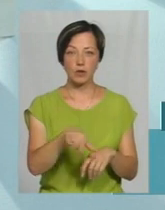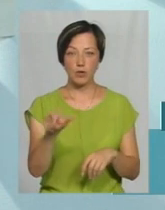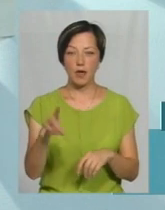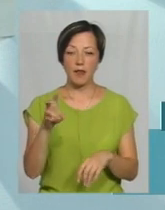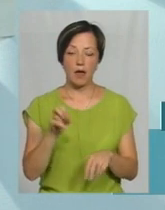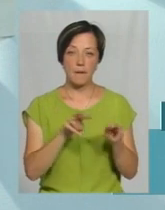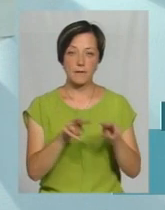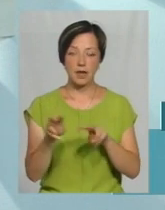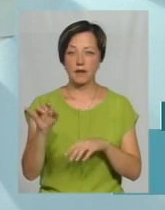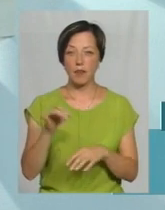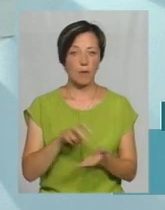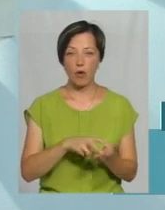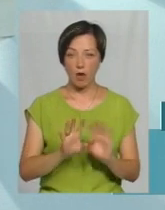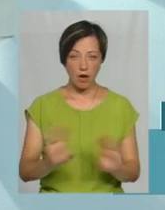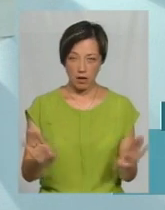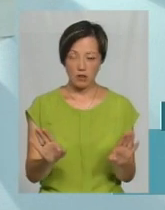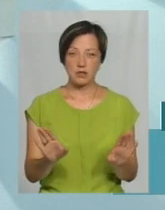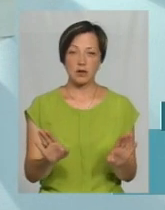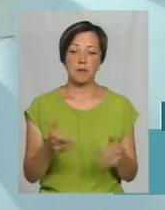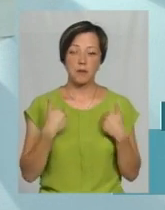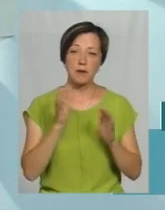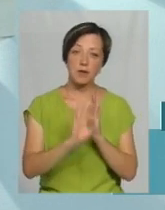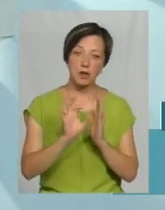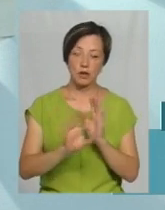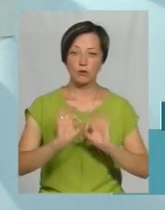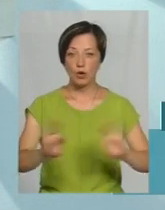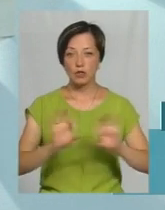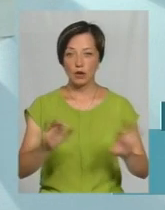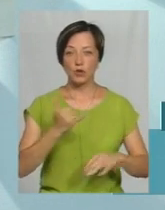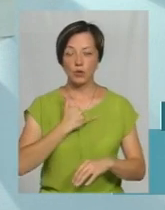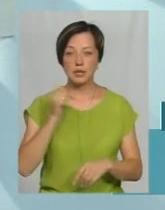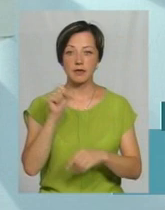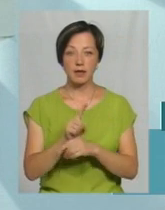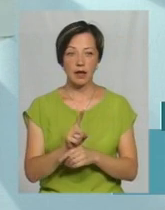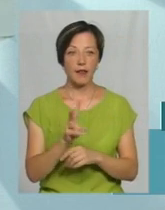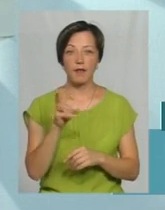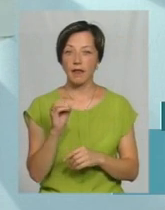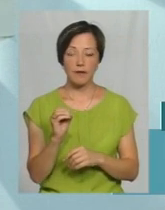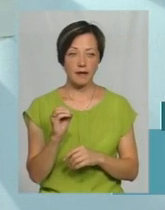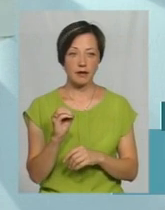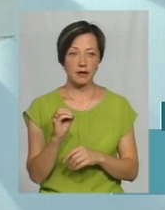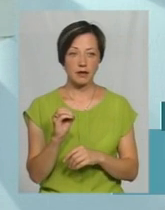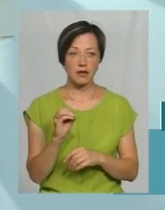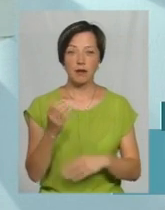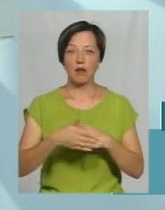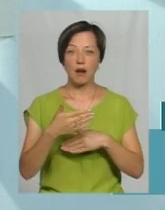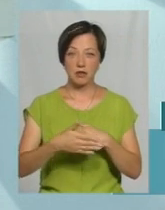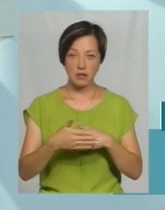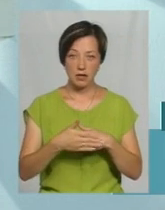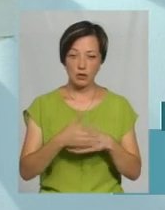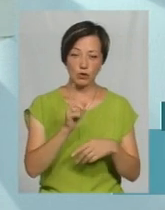перевірки, не боялись. Ми підскажемо, розкажемо. У нас задача йде не наказати